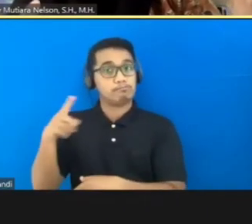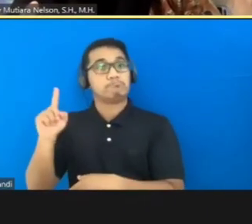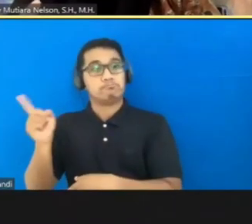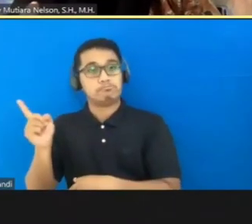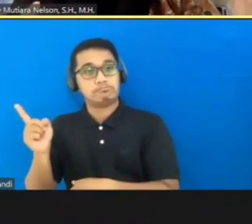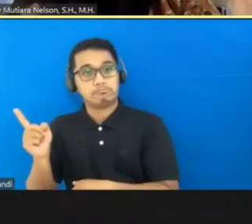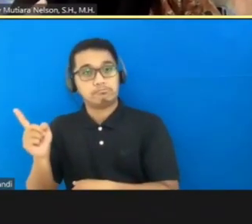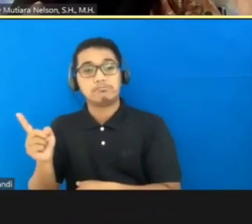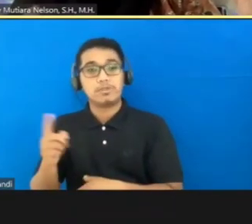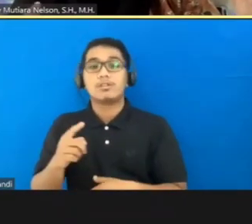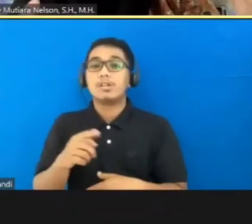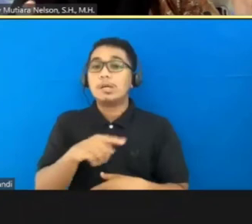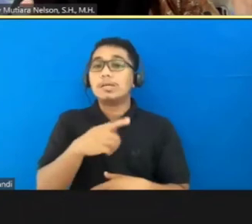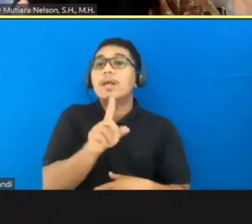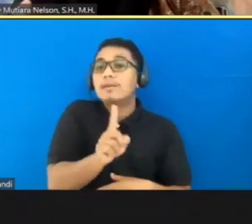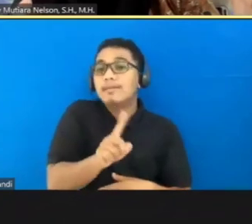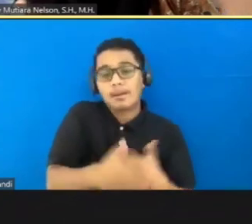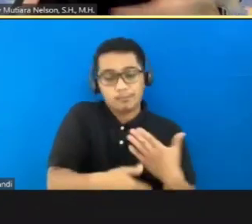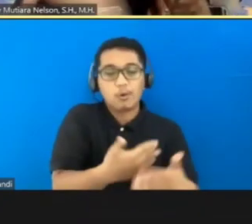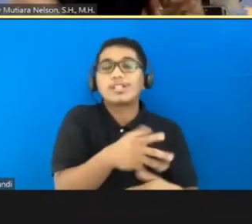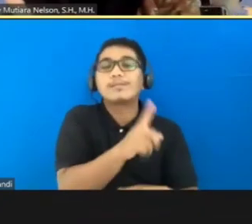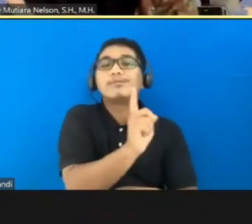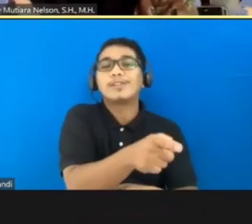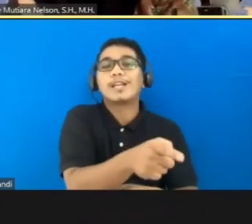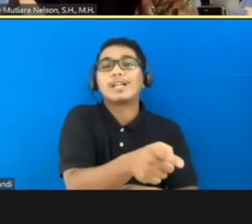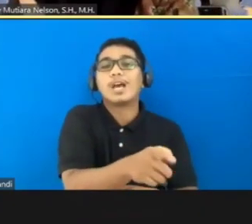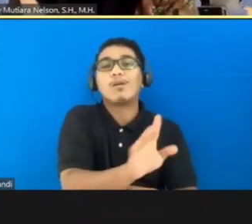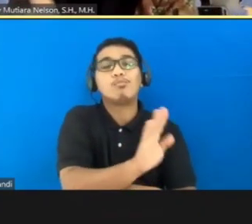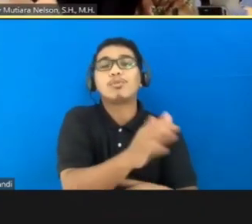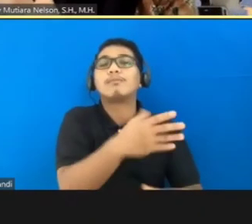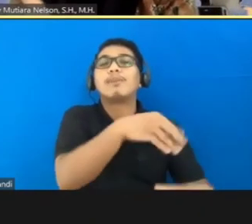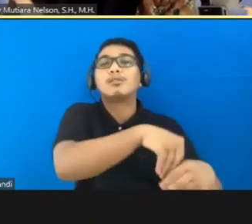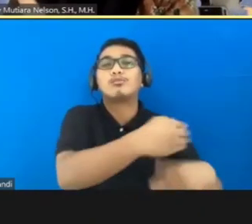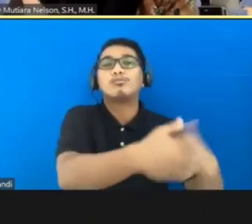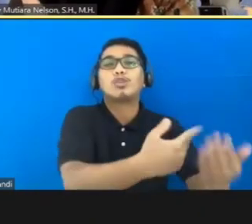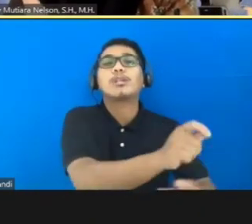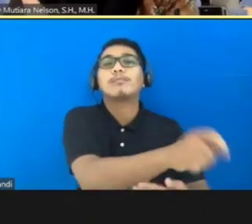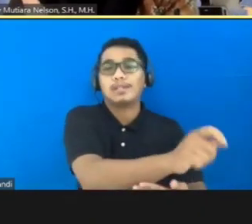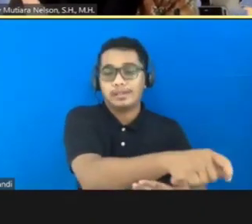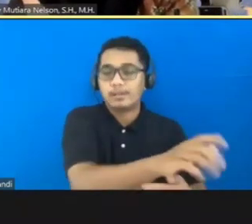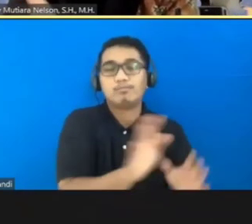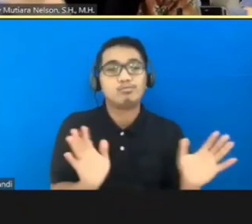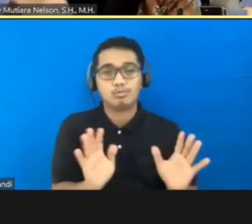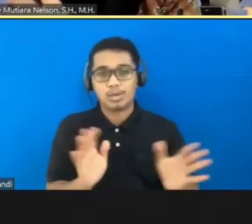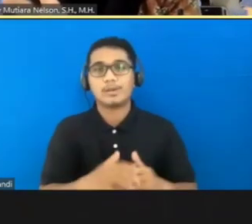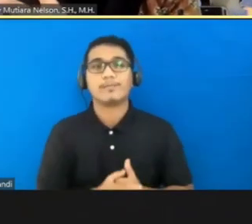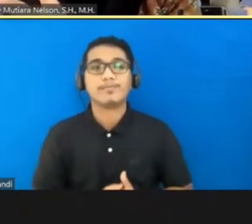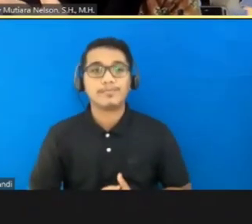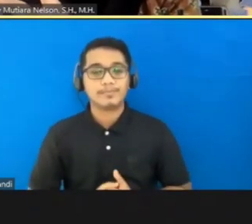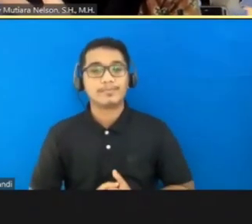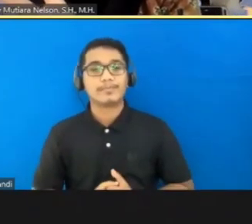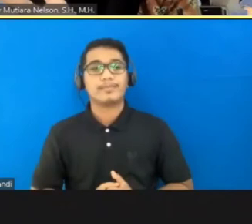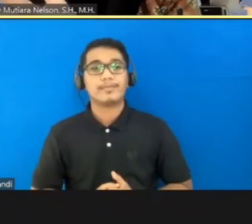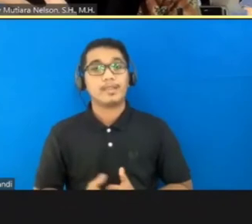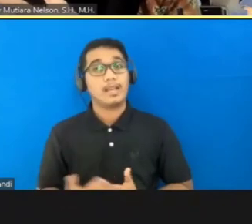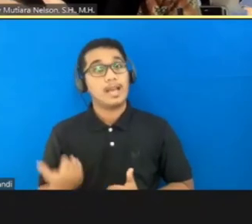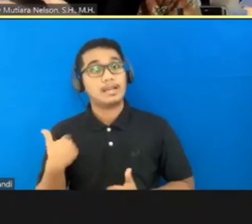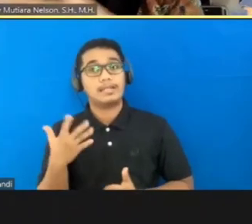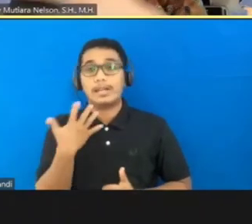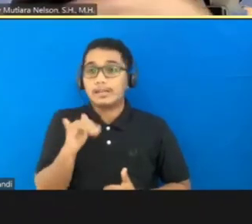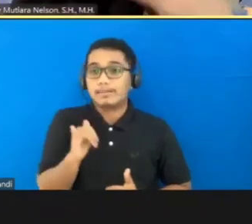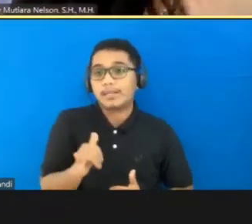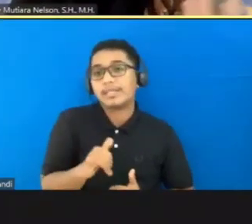pada saat proses penuntutan. Bukan pada saat proses sudah masuk ke dalam pengadilan. Kalau mau itu yang dilakukan gitu ya. Harus ada semacam